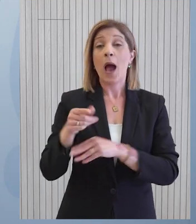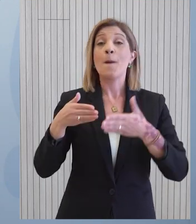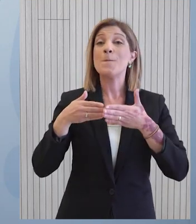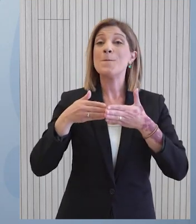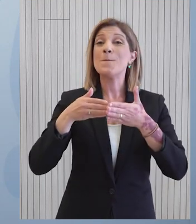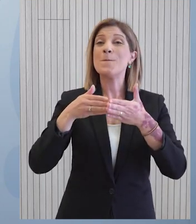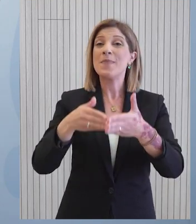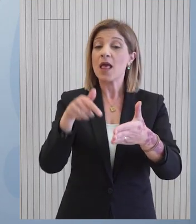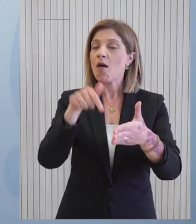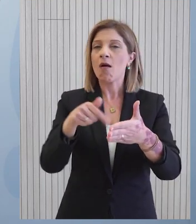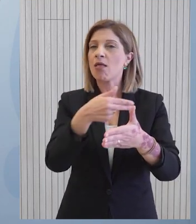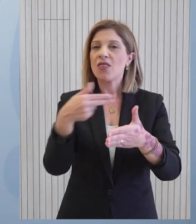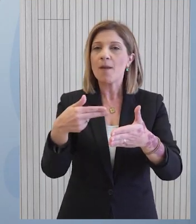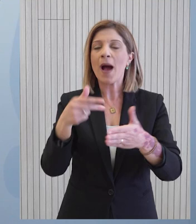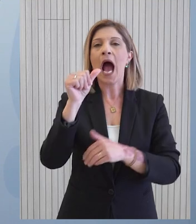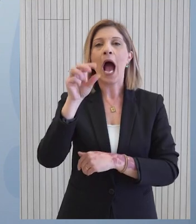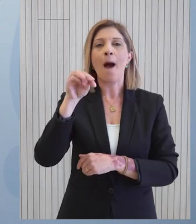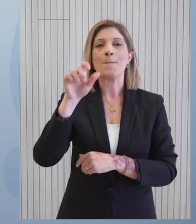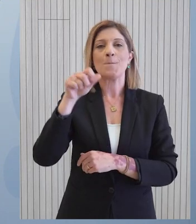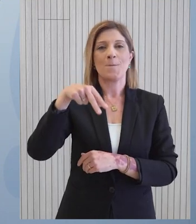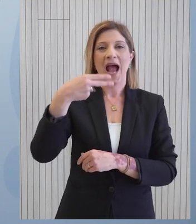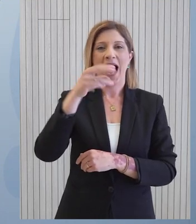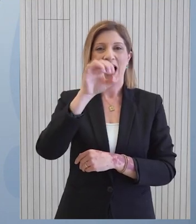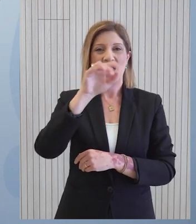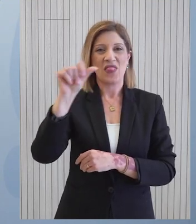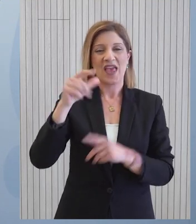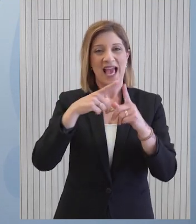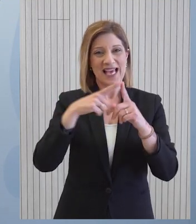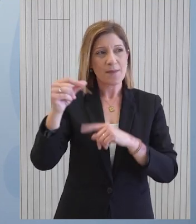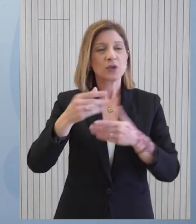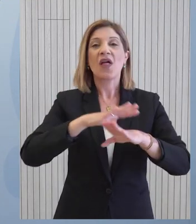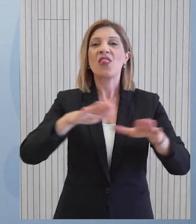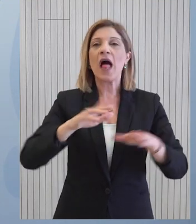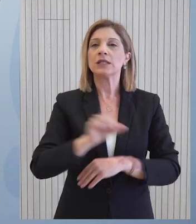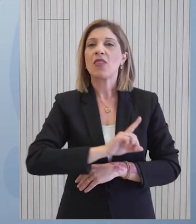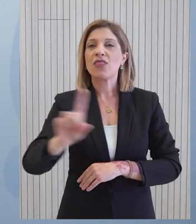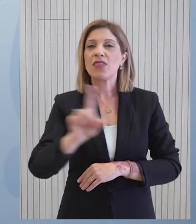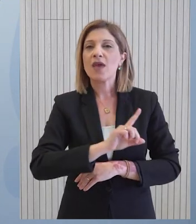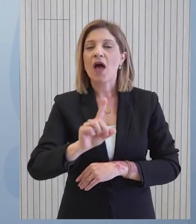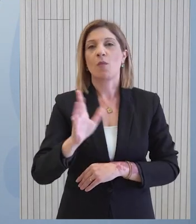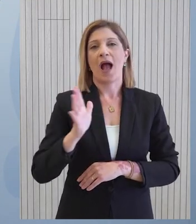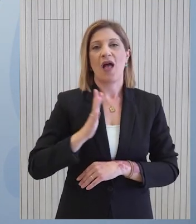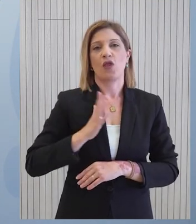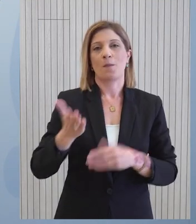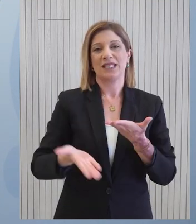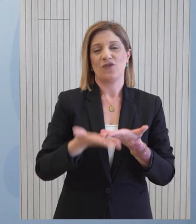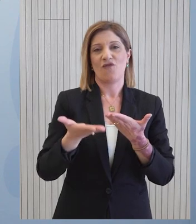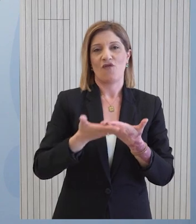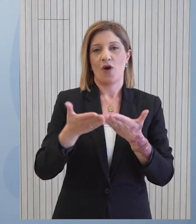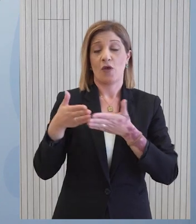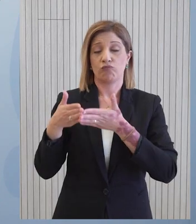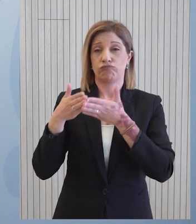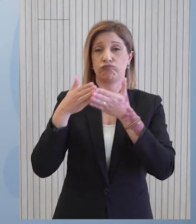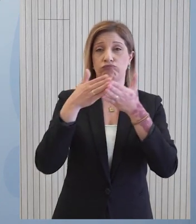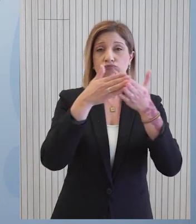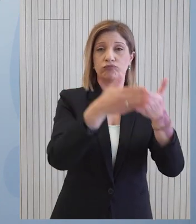εντάσσεται στο πλαίσιο της πρωτοβουλίας Αμάλθεια της Κυπριακής Δημοκρατίας για θαλάσσιο διάδρομο παροχής ανθρωπιστικής βοήθειας και αποτελεί ουσιαστικά